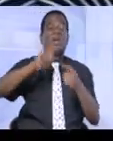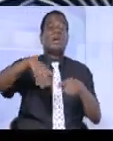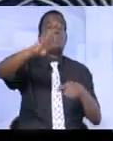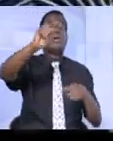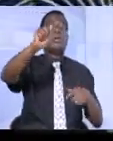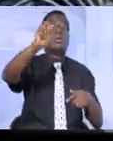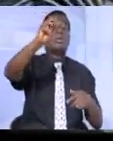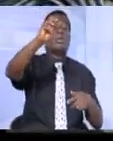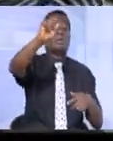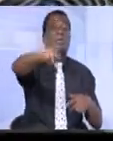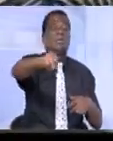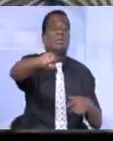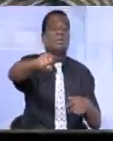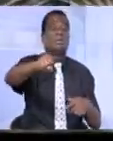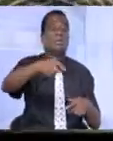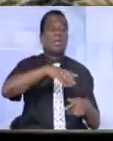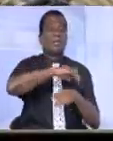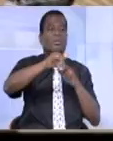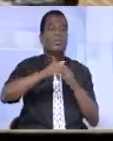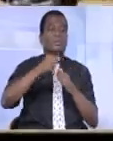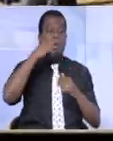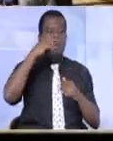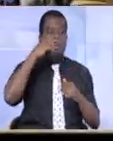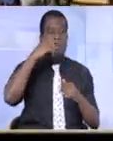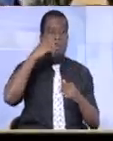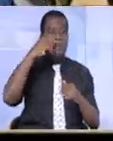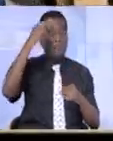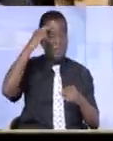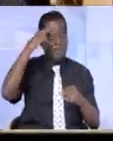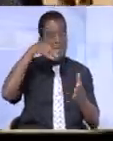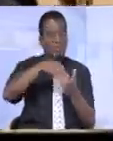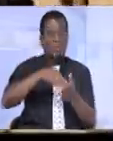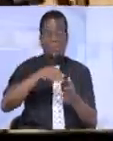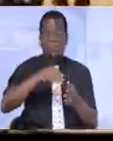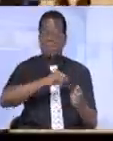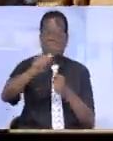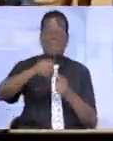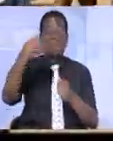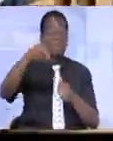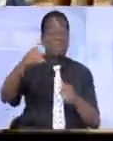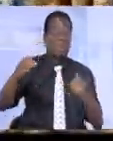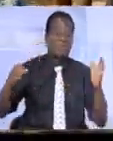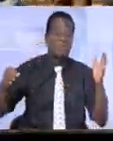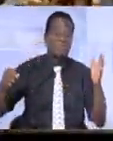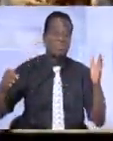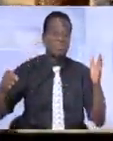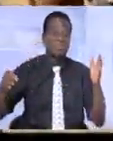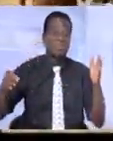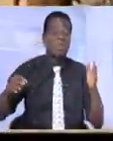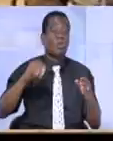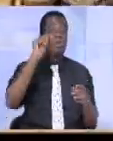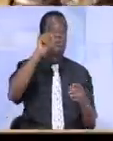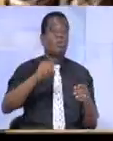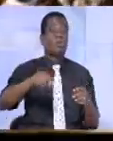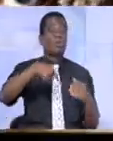Donc ça me rappelle un peu tout ce qui s passé en France en ce moment par rapport au terrorisme. Voilà, donc